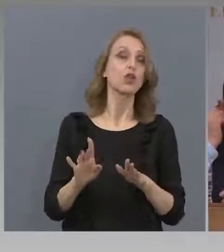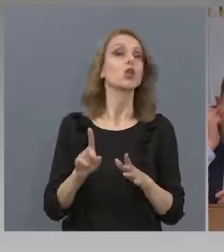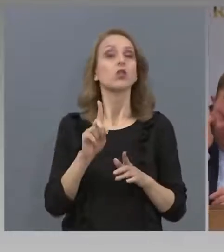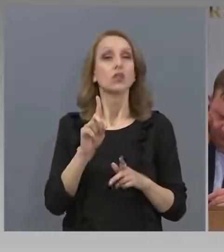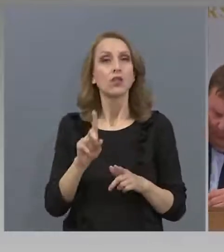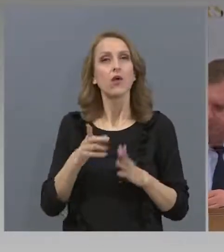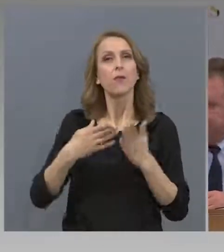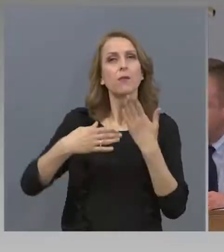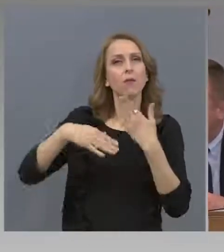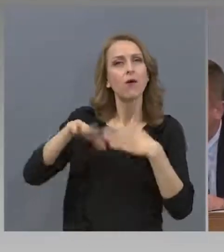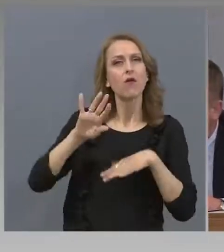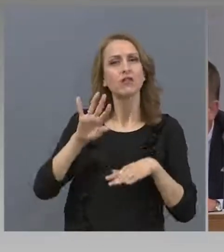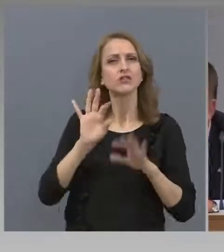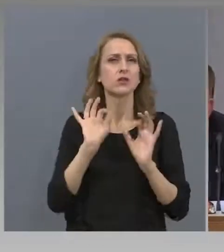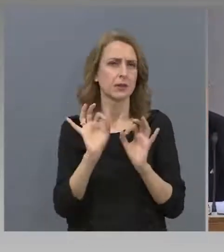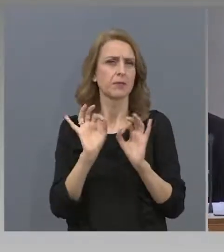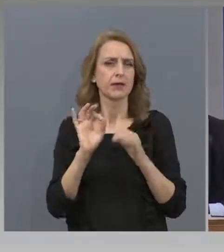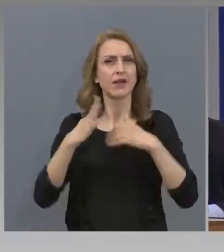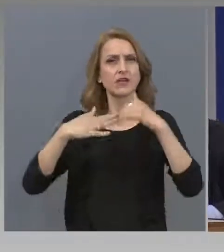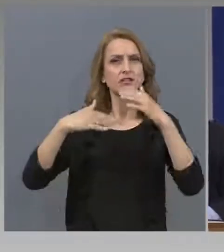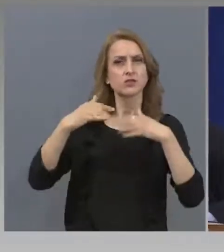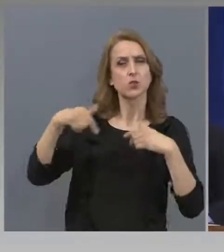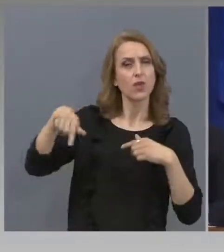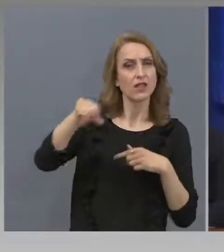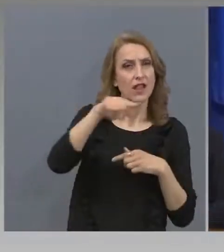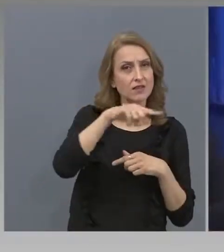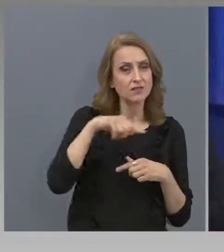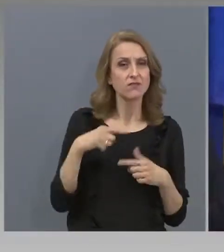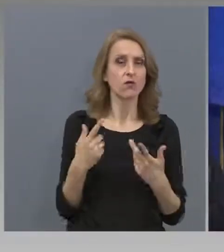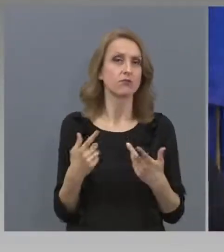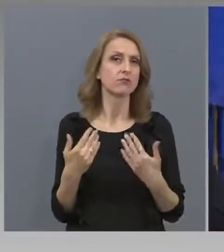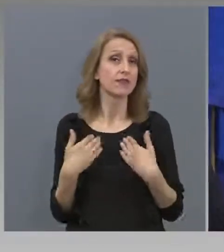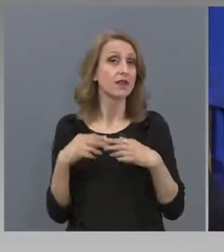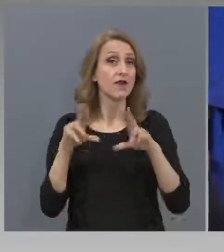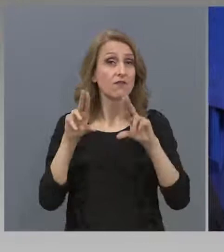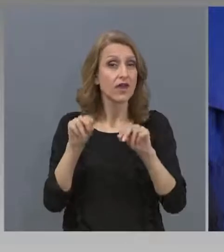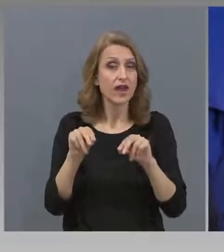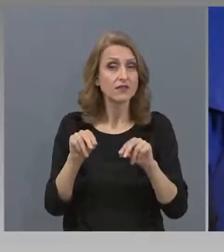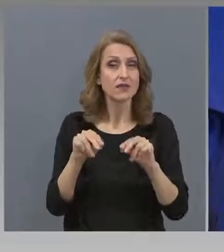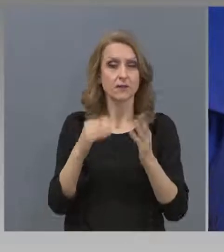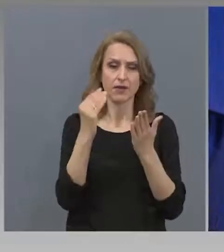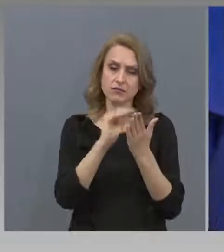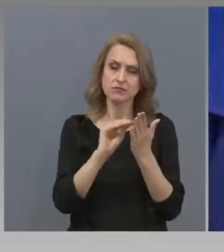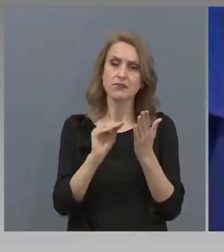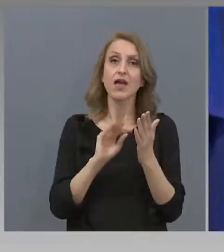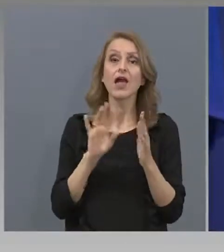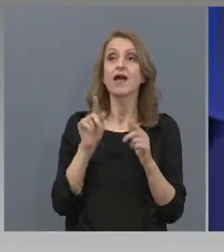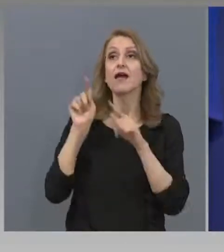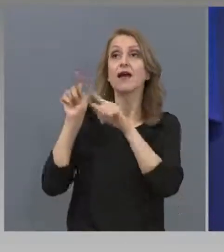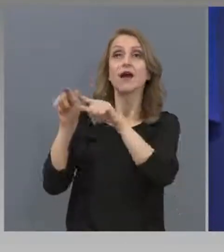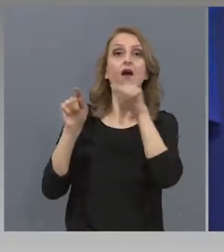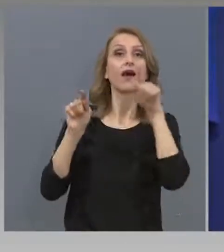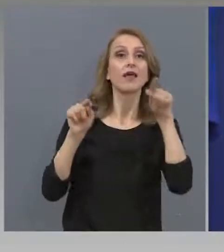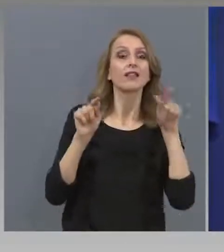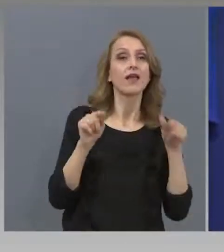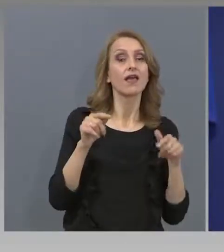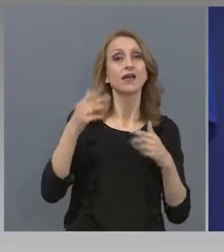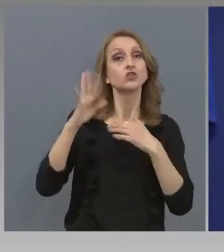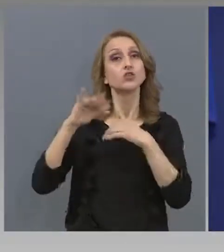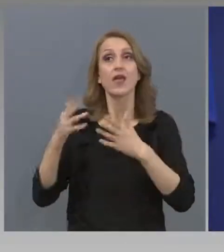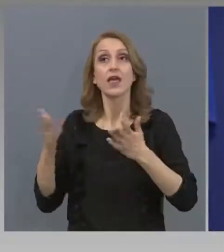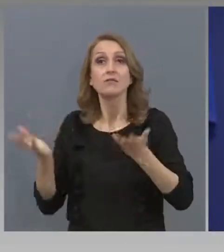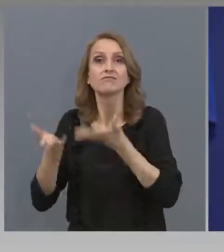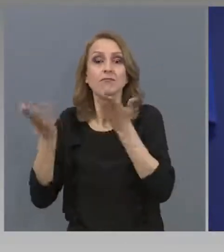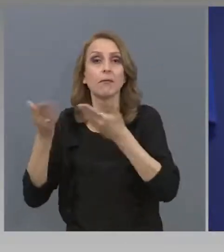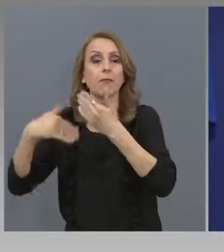тези неща за строителство, например, ние изредихме в кои направления ще се оскори строителството, но там, даже в държавния бюджет, са